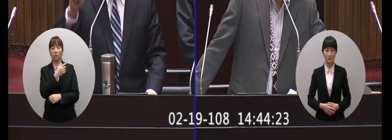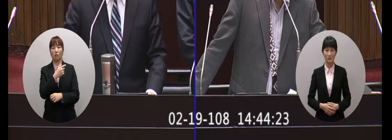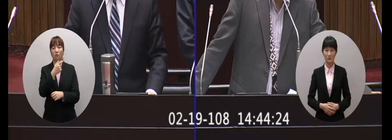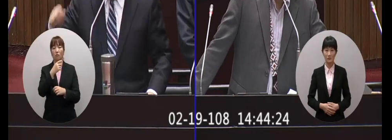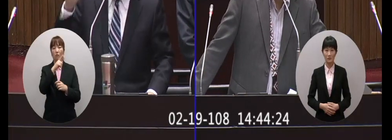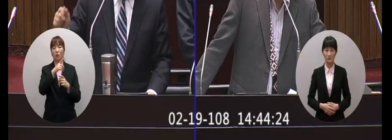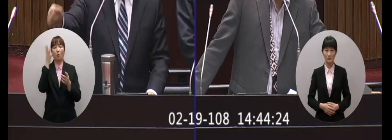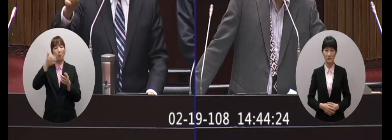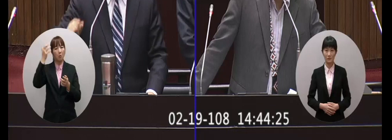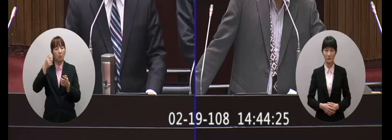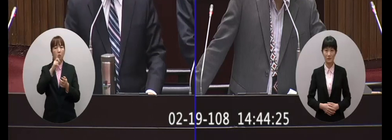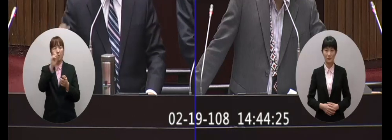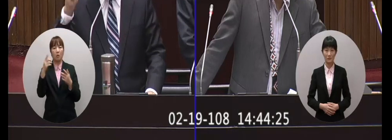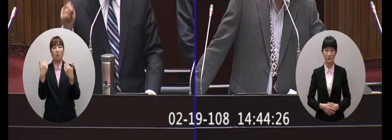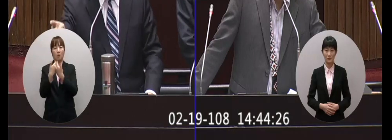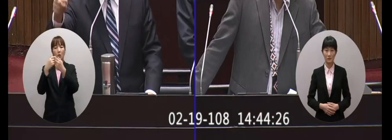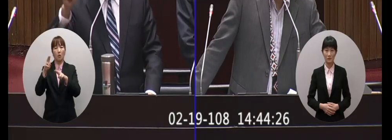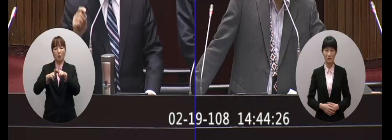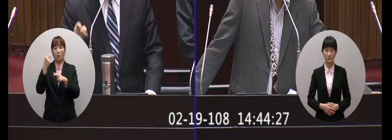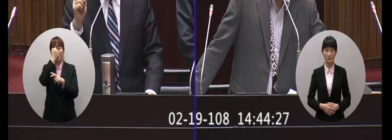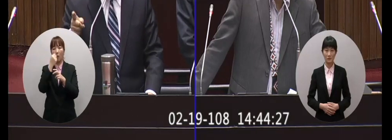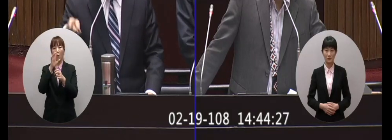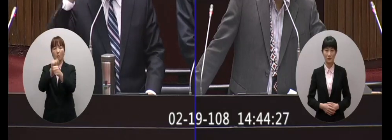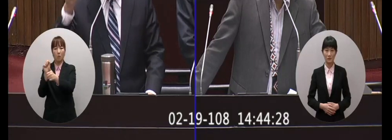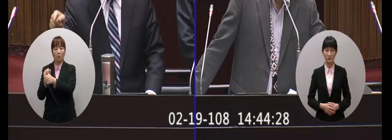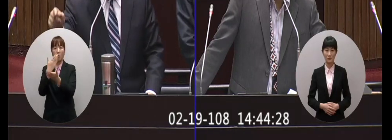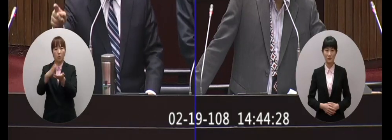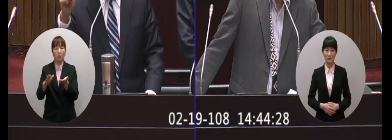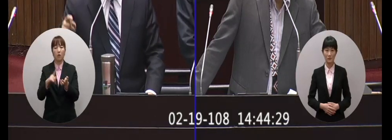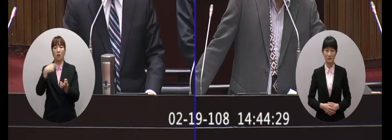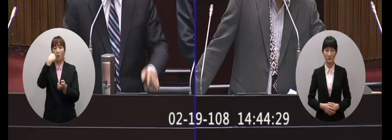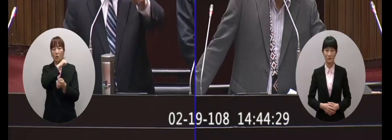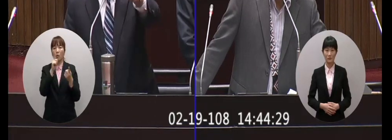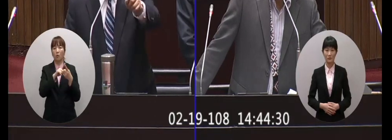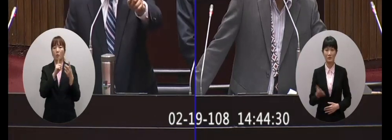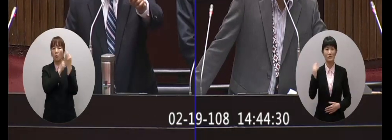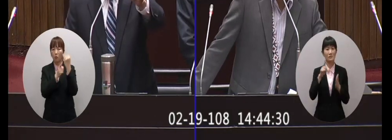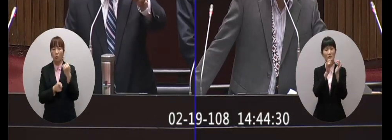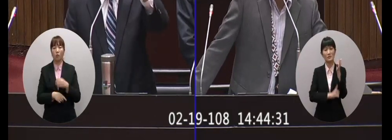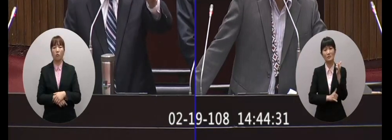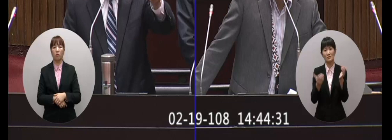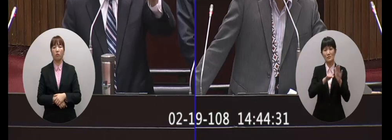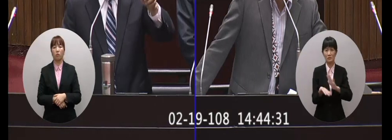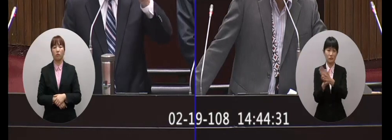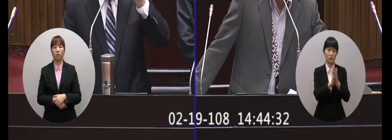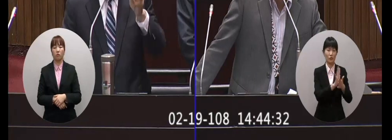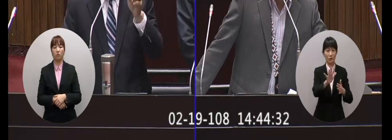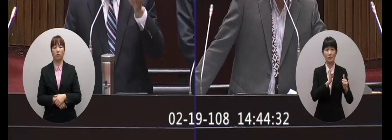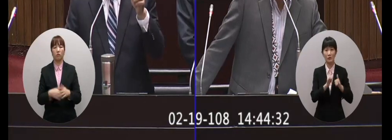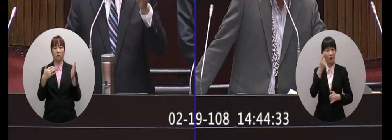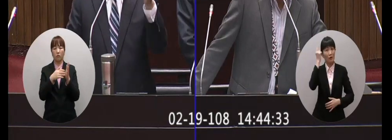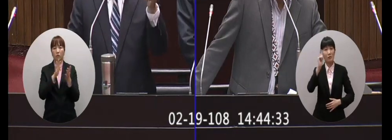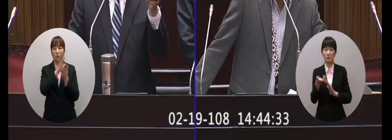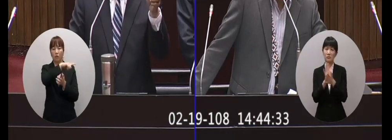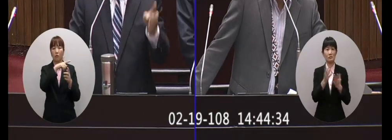拼命講哇怎麼樣緩公抗賀怎麼樣消滅共為怎麼樣台灣這個時代在變現在時代在變明星也在變